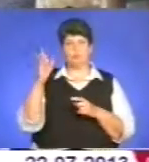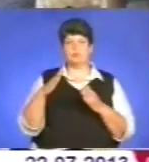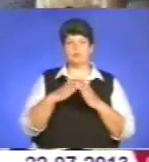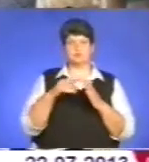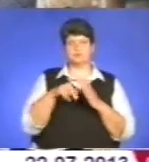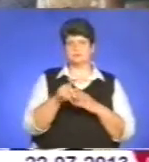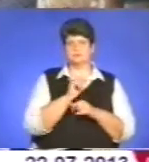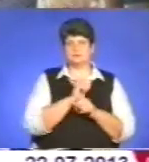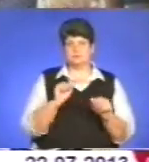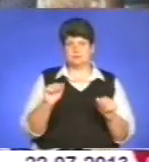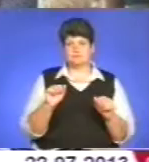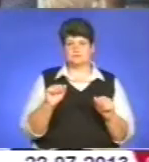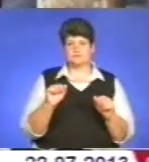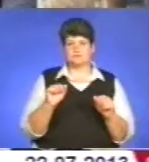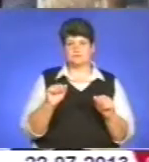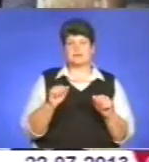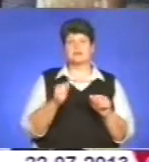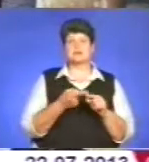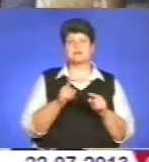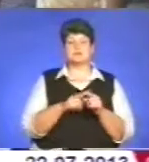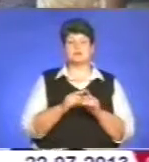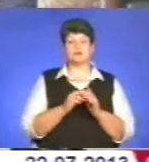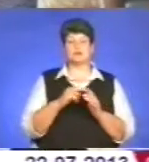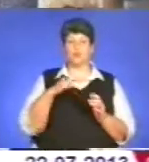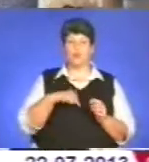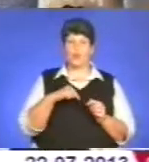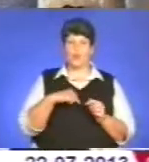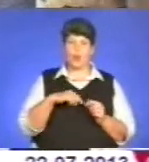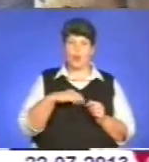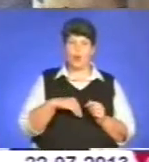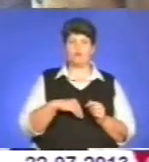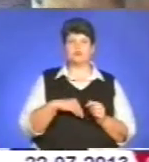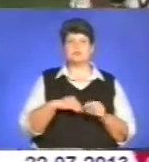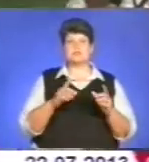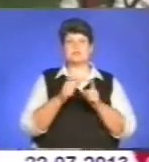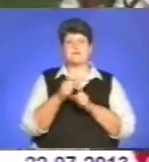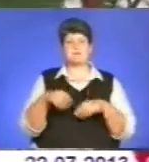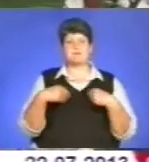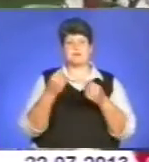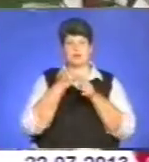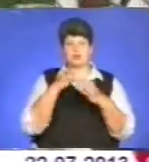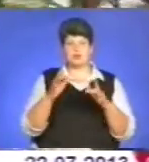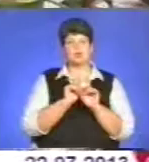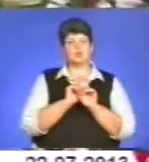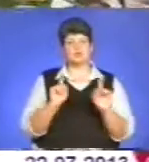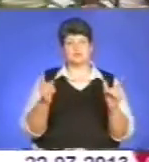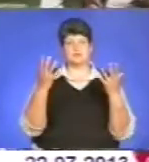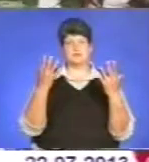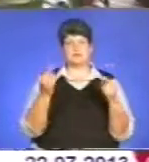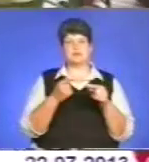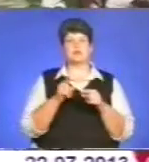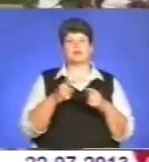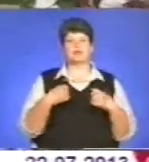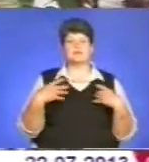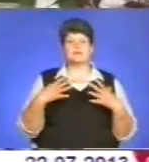таке, що духовно, то і слова мене передаште. Особливий день. Такого свята